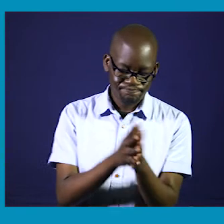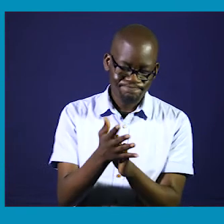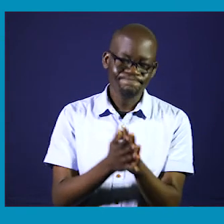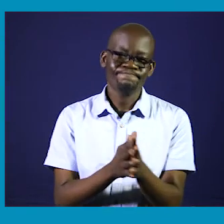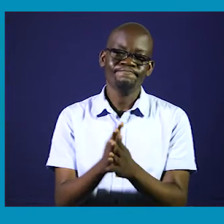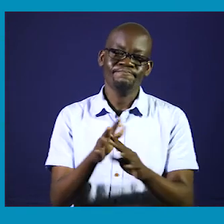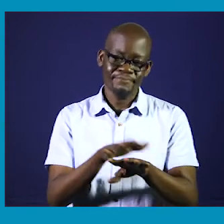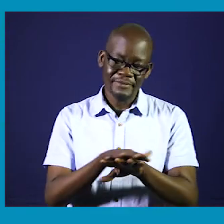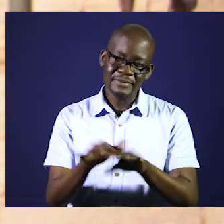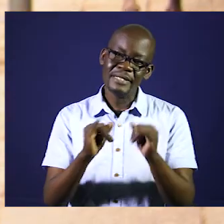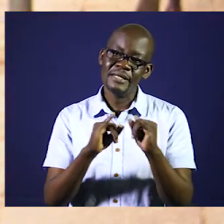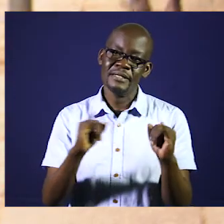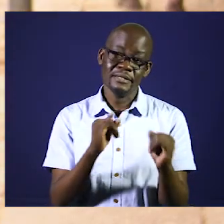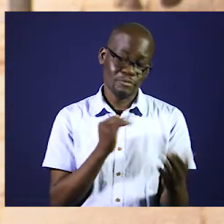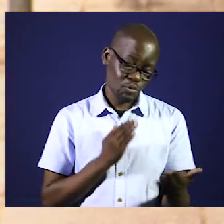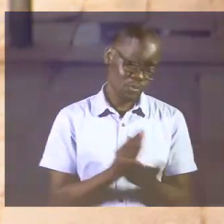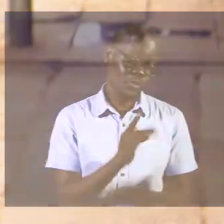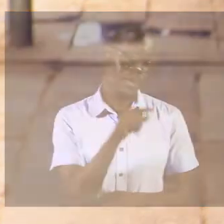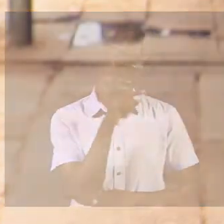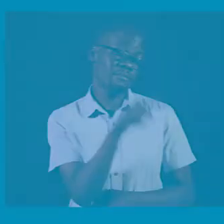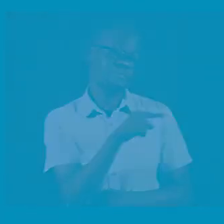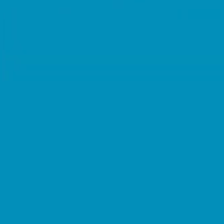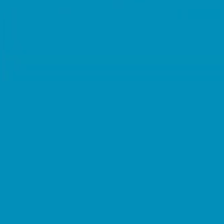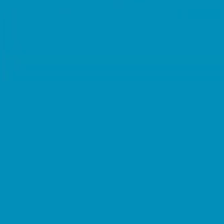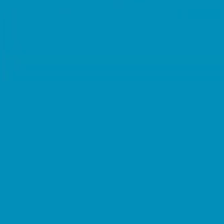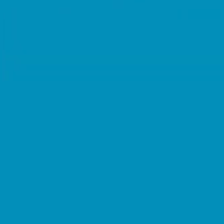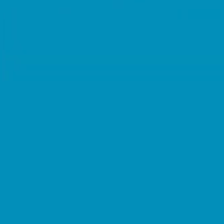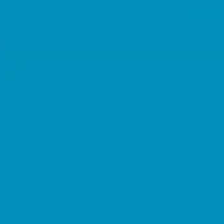mikono jinsi inavyo stahili. Hikitu simu chezo, hikitu nirini.